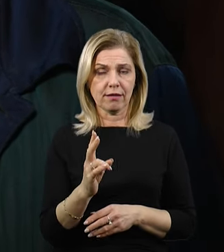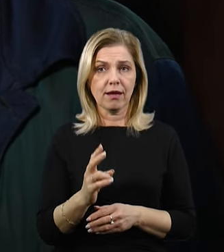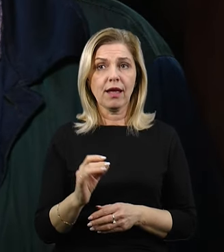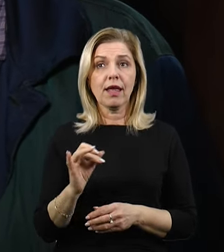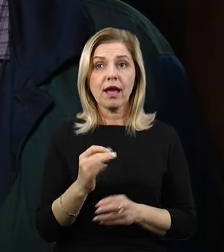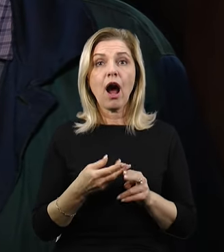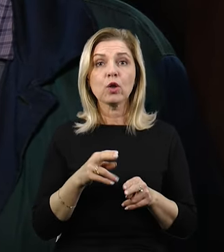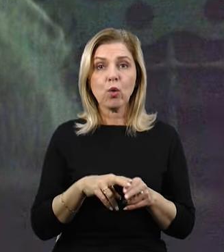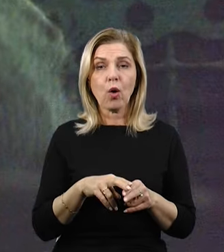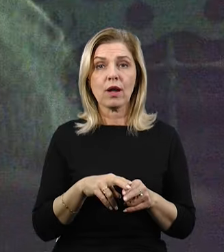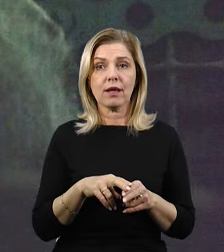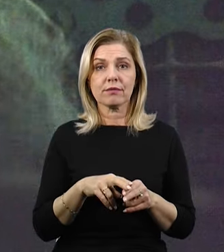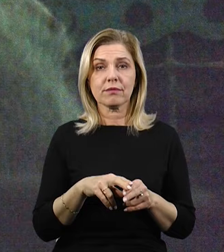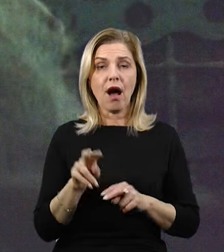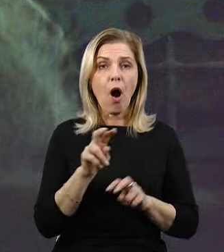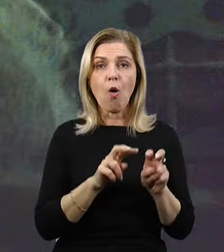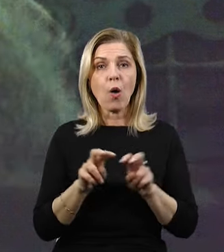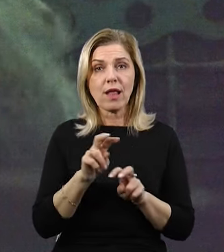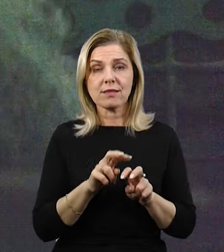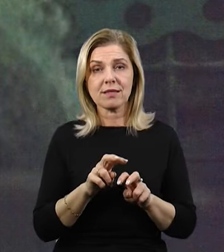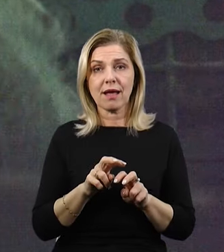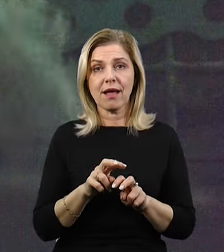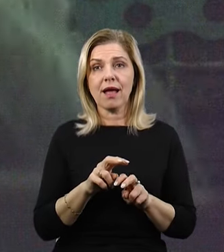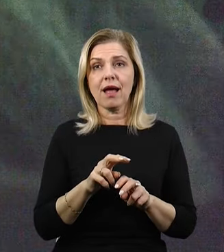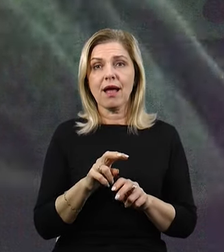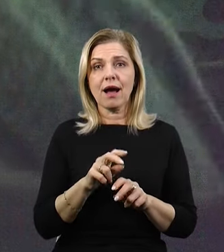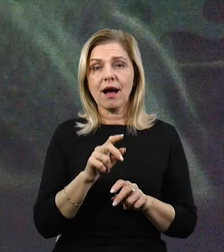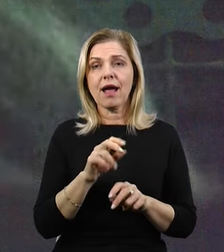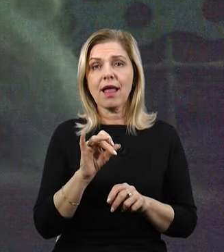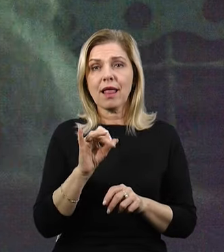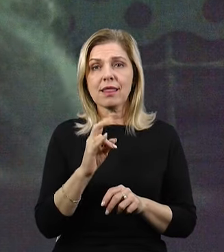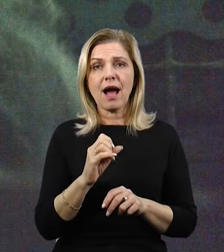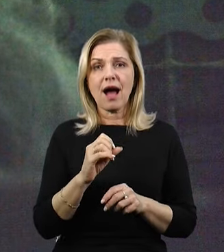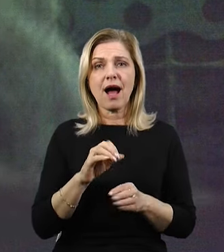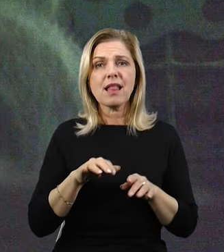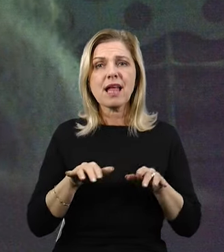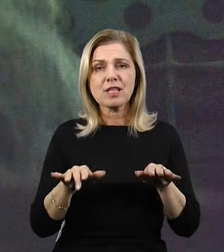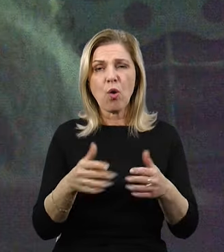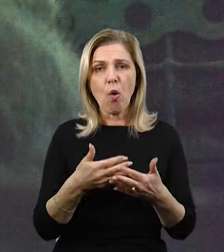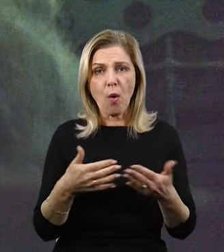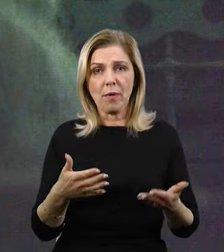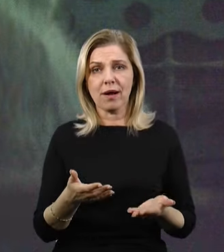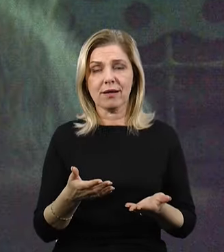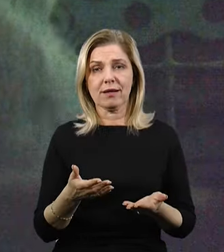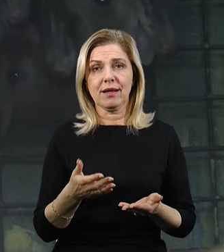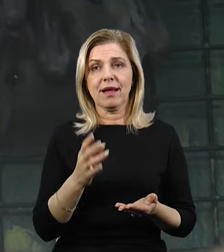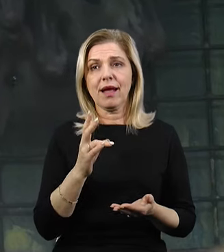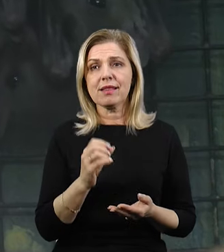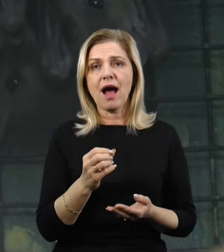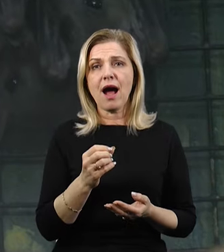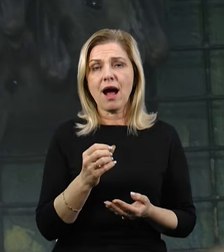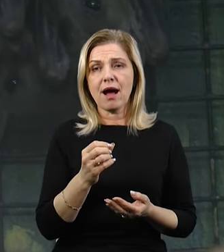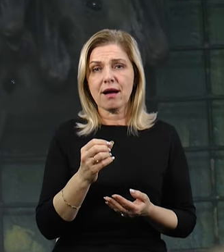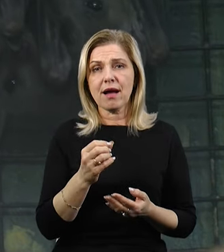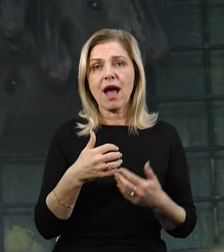які охотяться на насекомих, на мелких